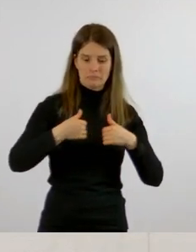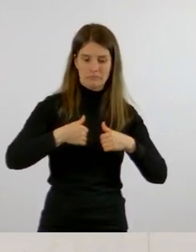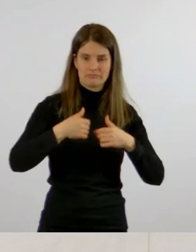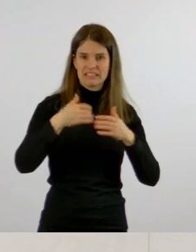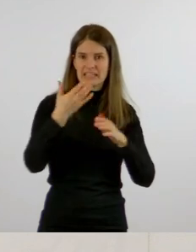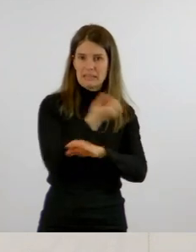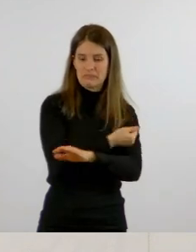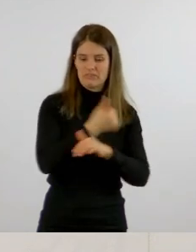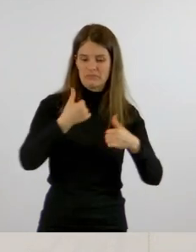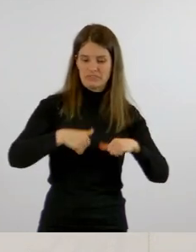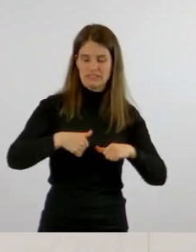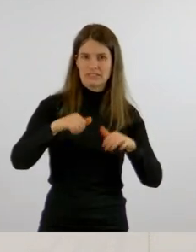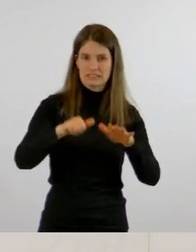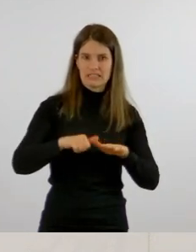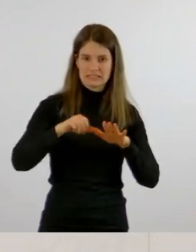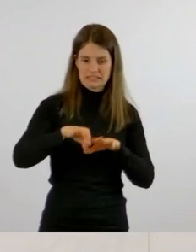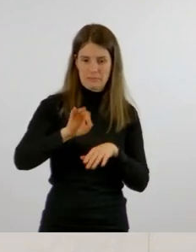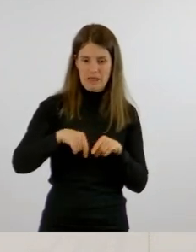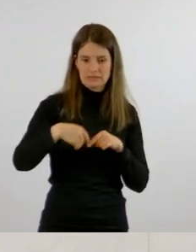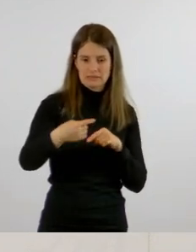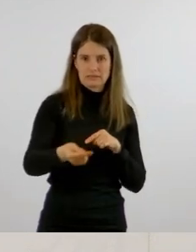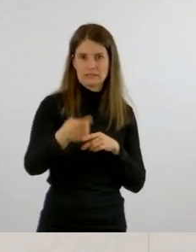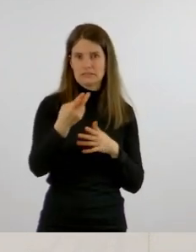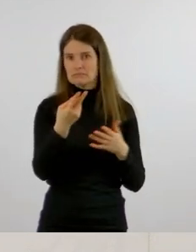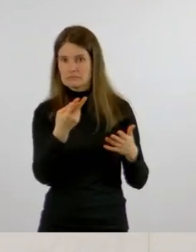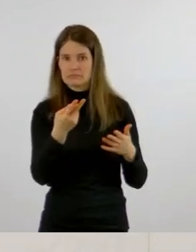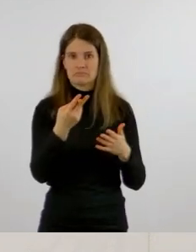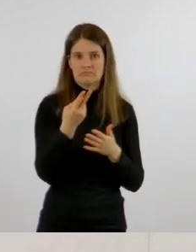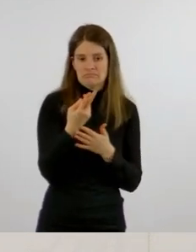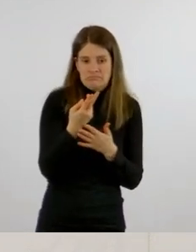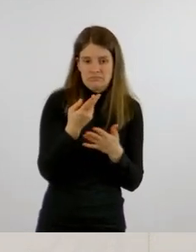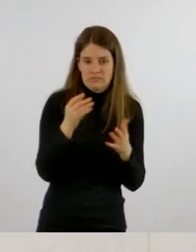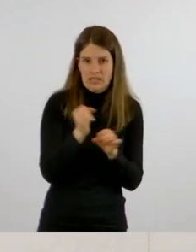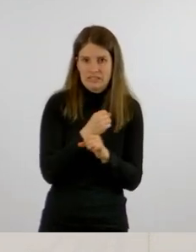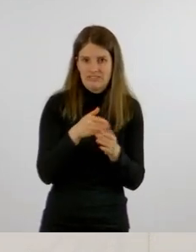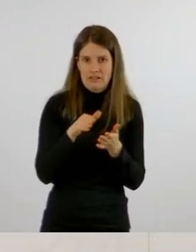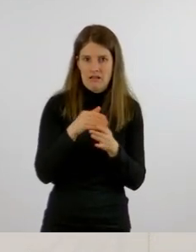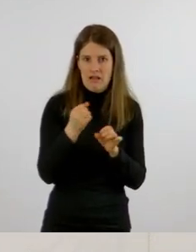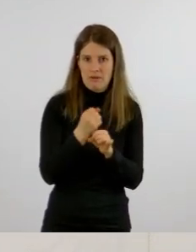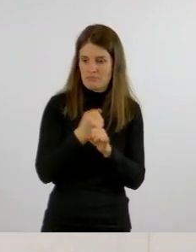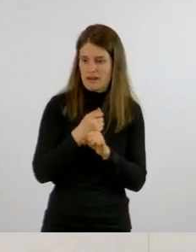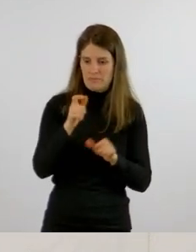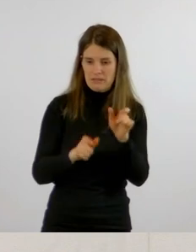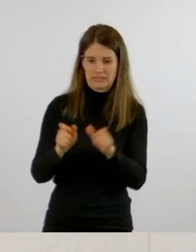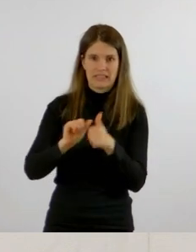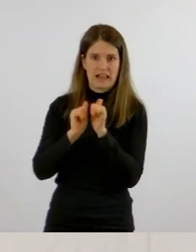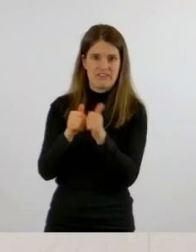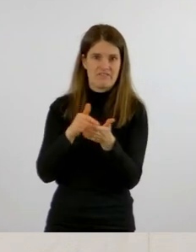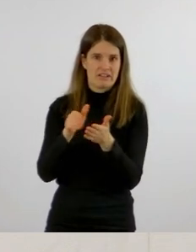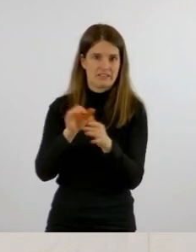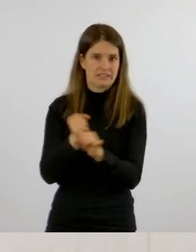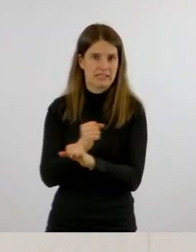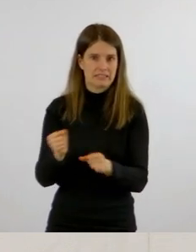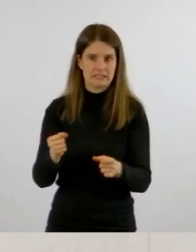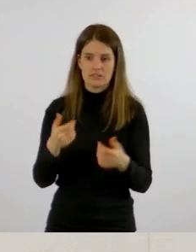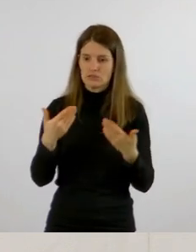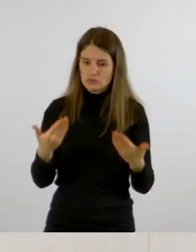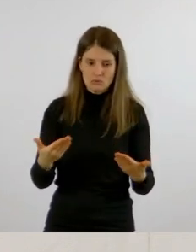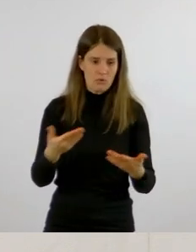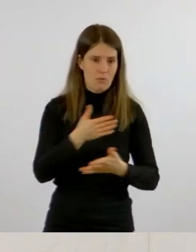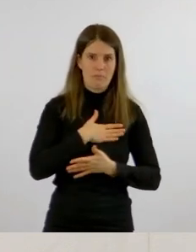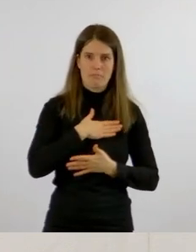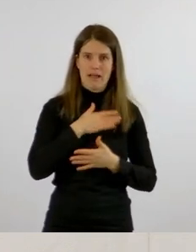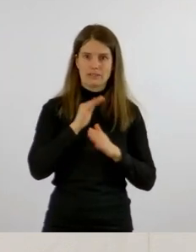.2022 bald nicht mehr möglich, meinen Patienten zu helfen und meinen Beruf weiter auszuüben. Dadurch wird mir